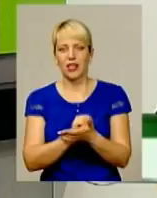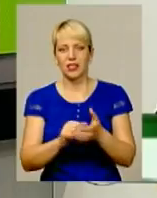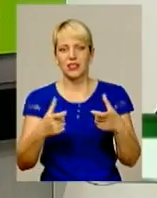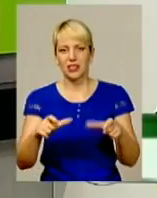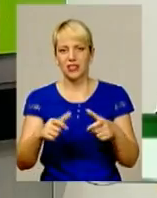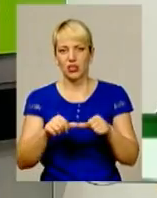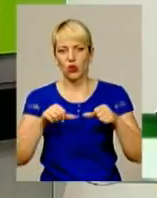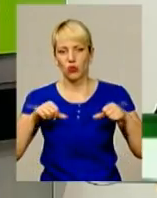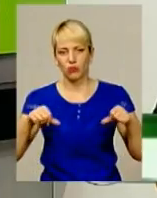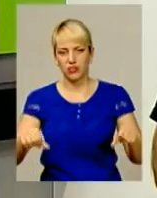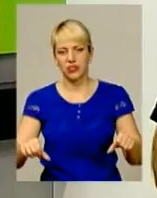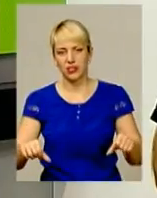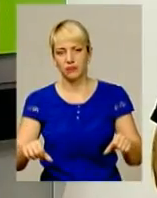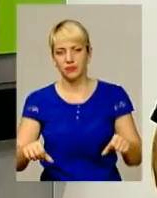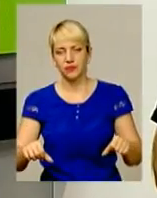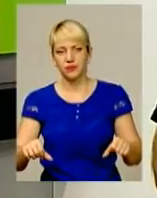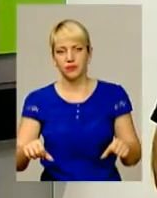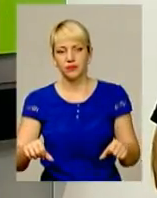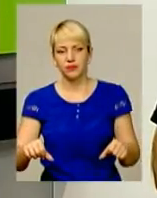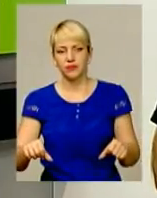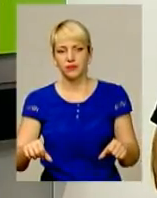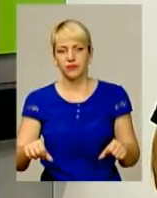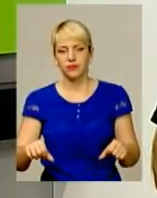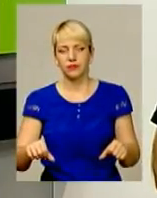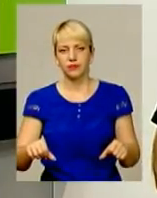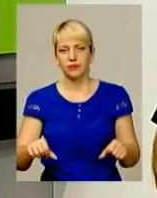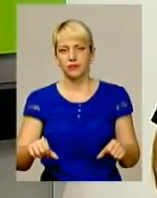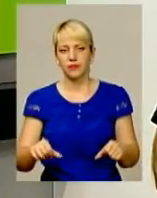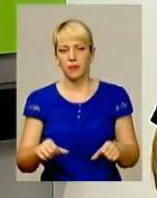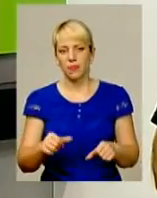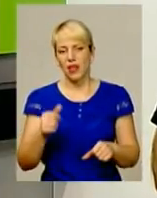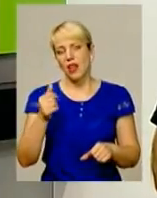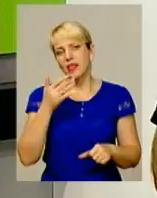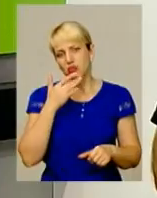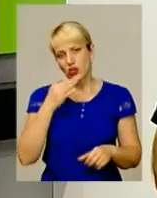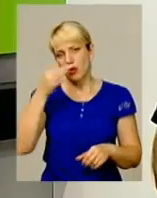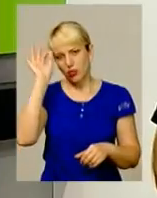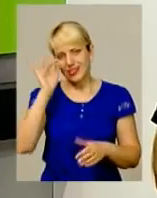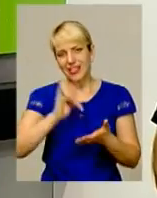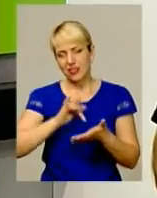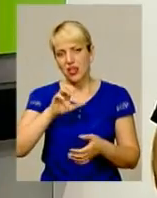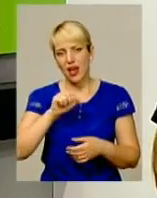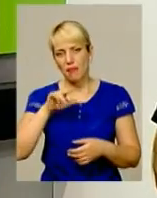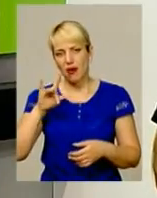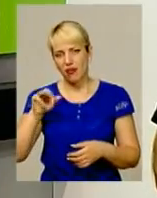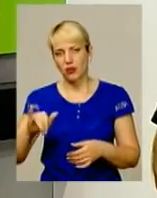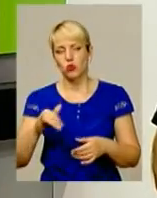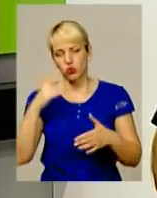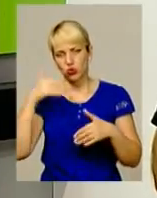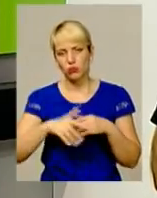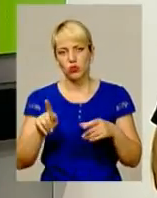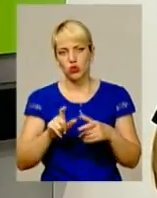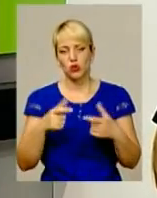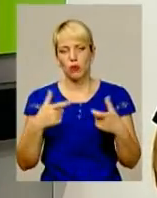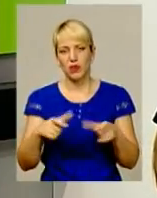рекрутинговим центром в Національної поліції в Центральному апараті. І зрозуміло, що переатестацію в